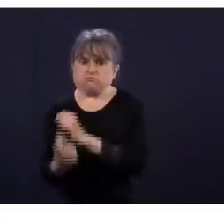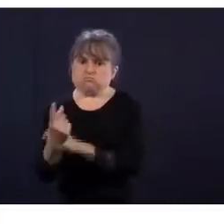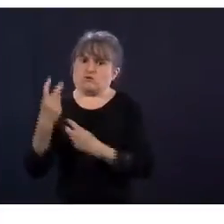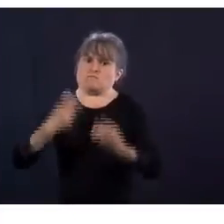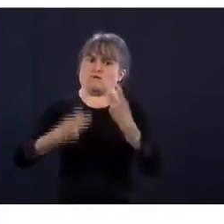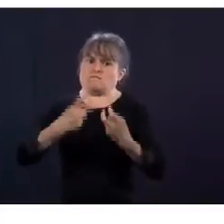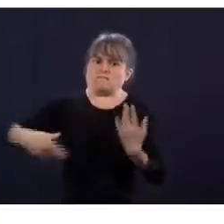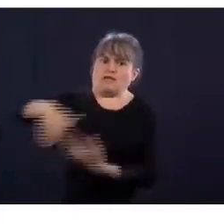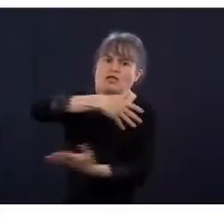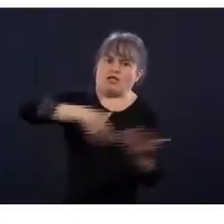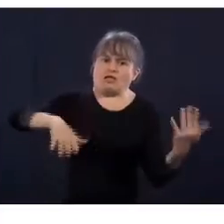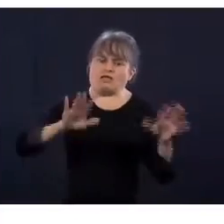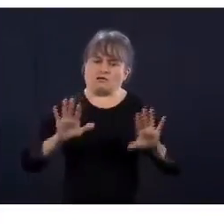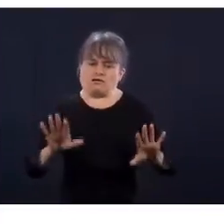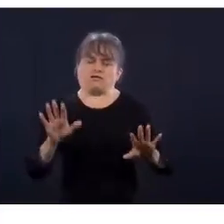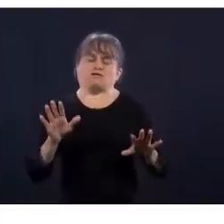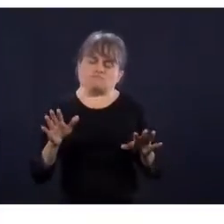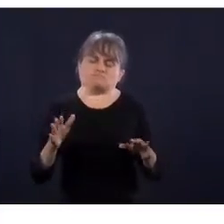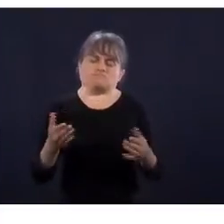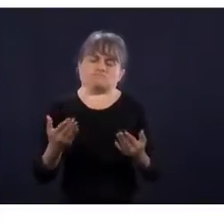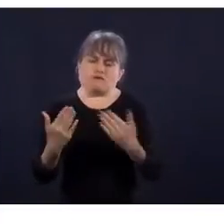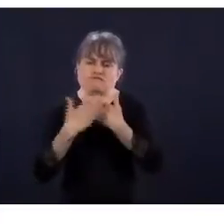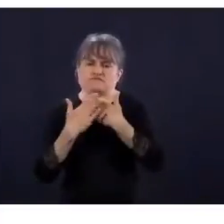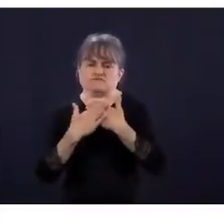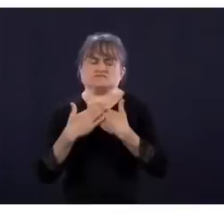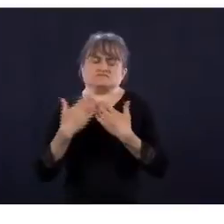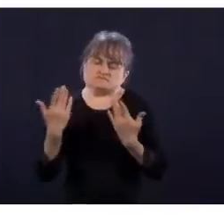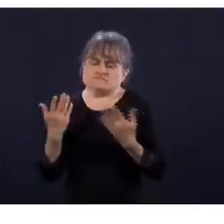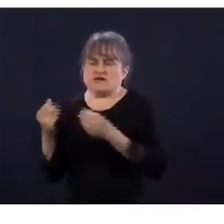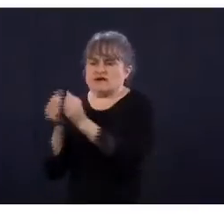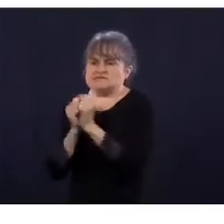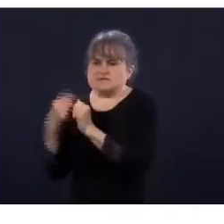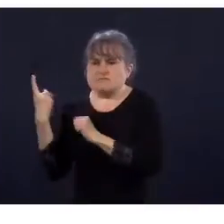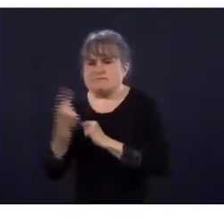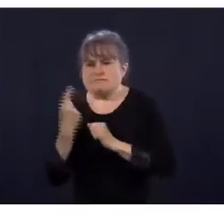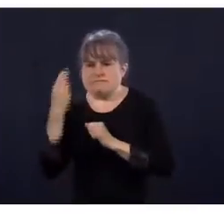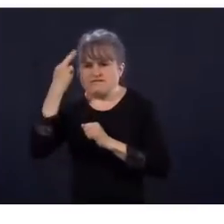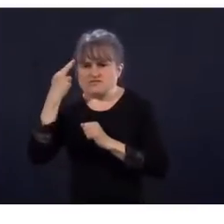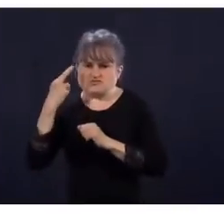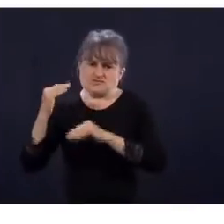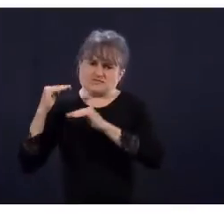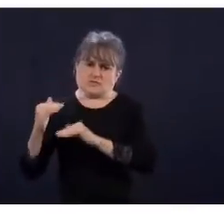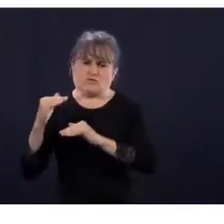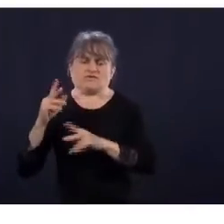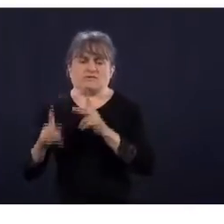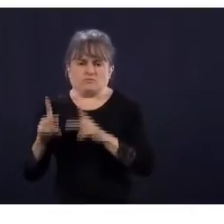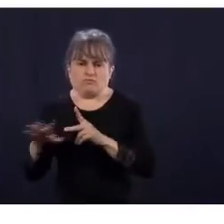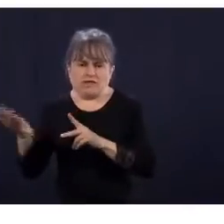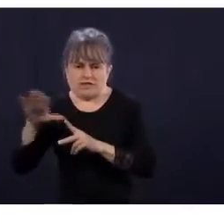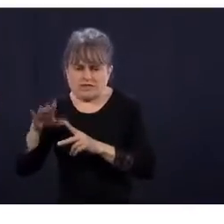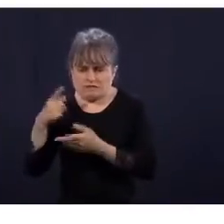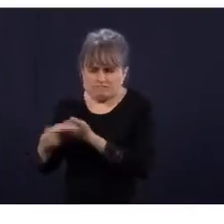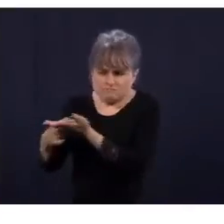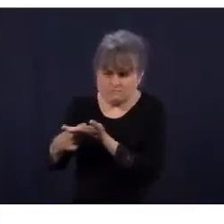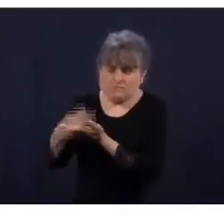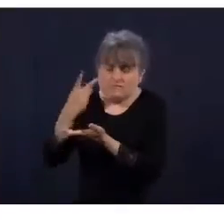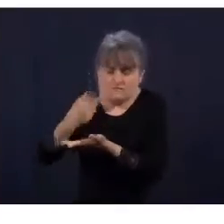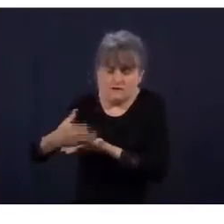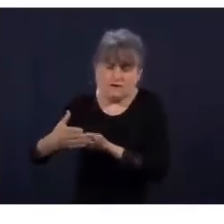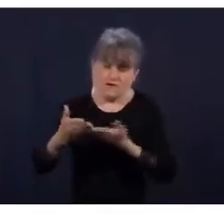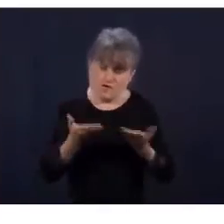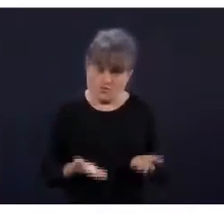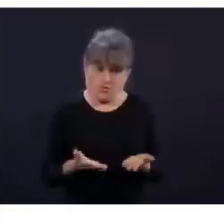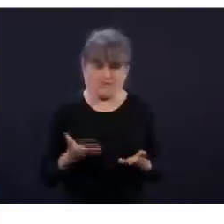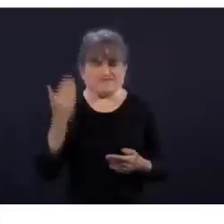ne pas non plus empêcher toute circulation à l'intérieur du Québec complètement. Merci.